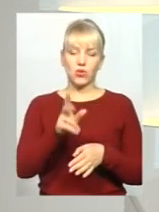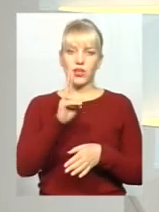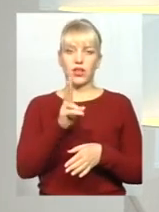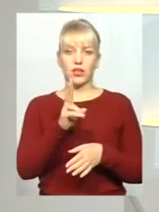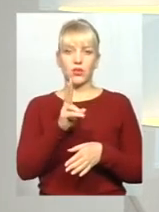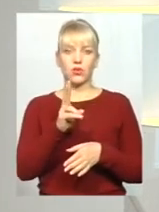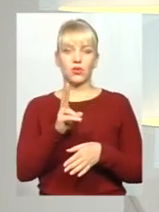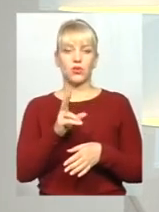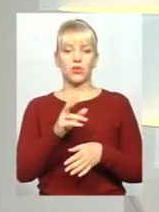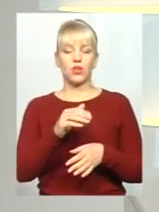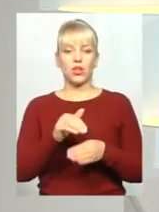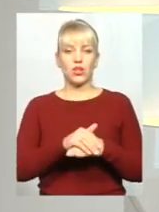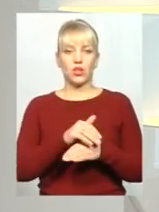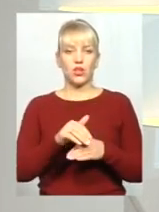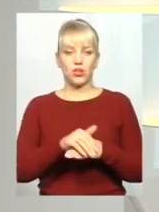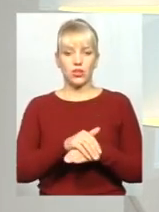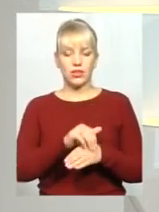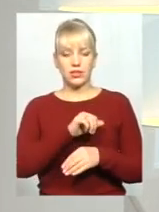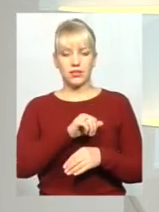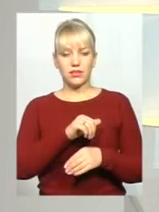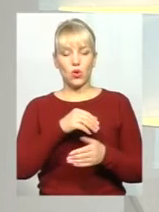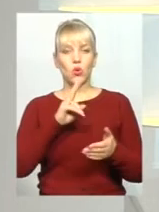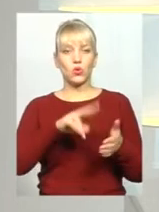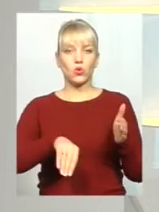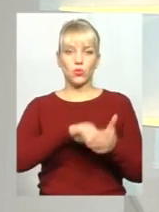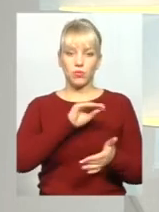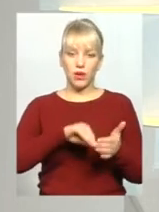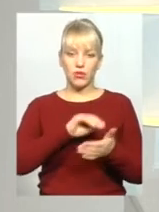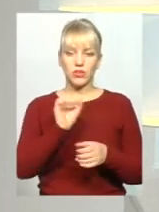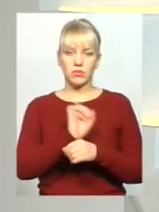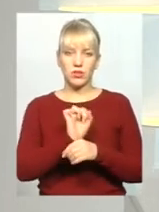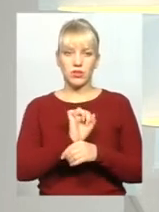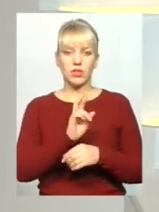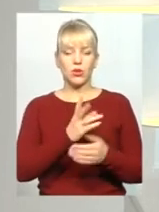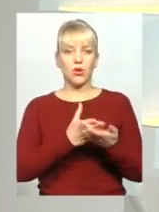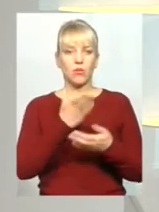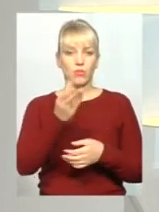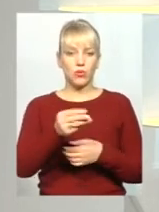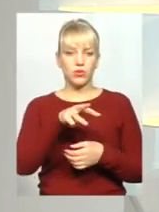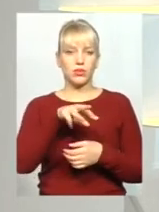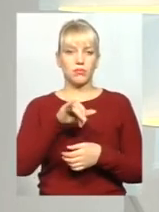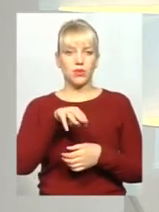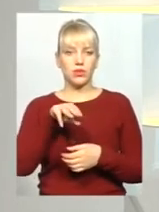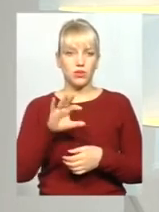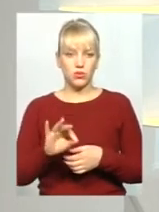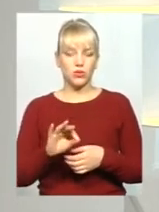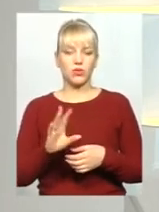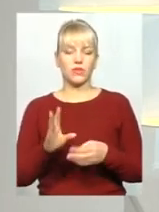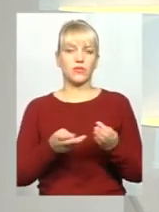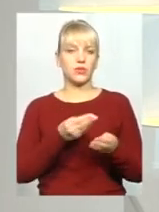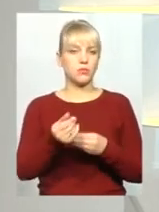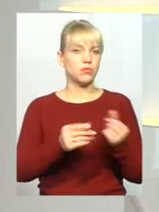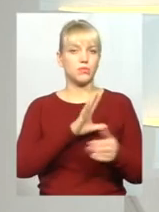України, які добро-совісно купують автомобілі, платить розмитнення, в казну, всі платежі і все, і